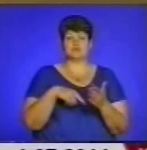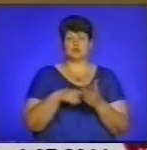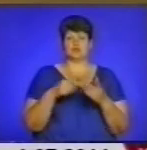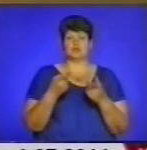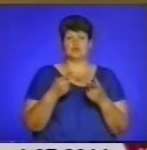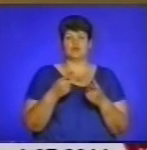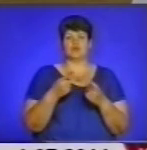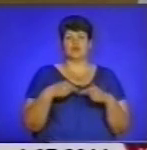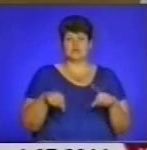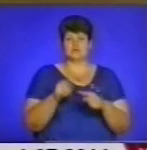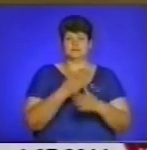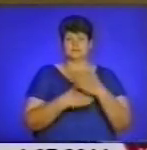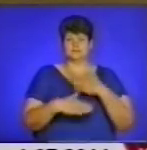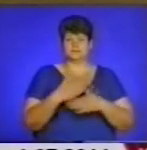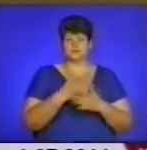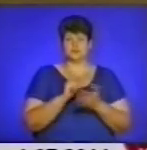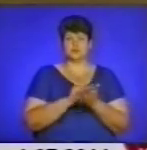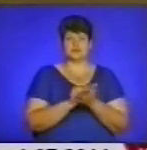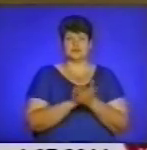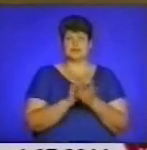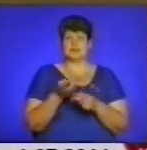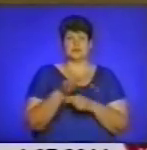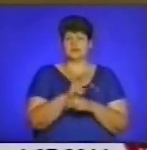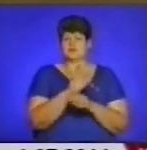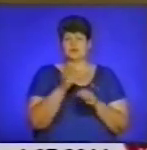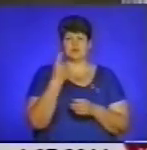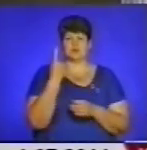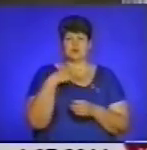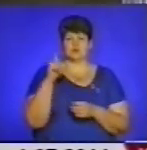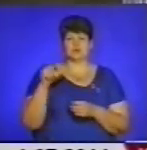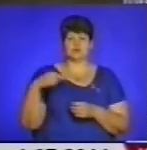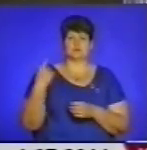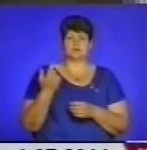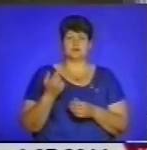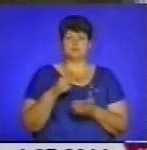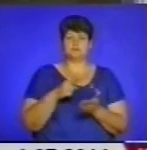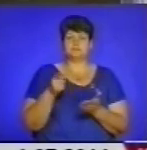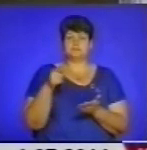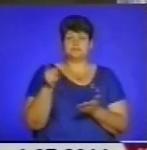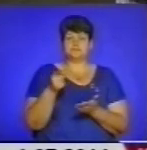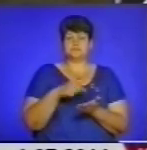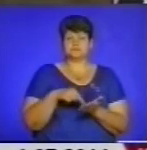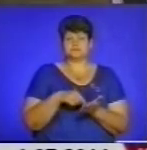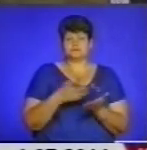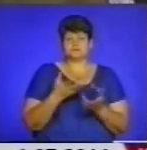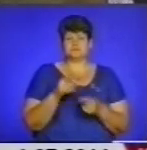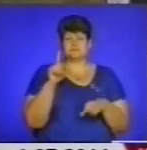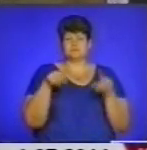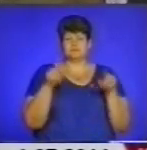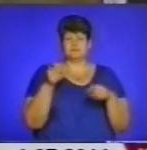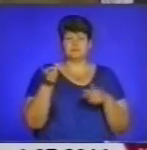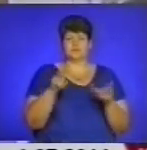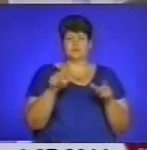політики із документами на компенсацію не звернувся жоден житель обласного центру. Поодиноку зустріли тих, хто йшов уточнити